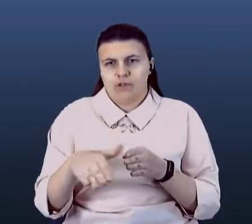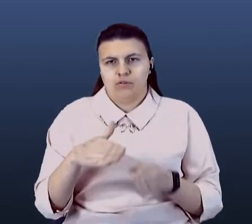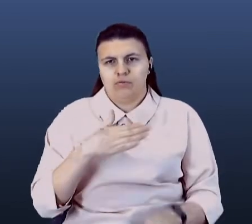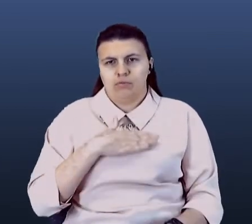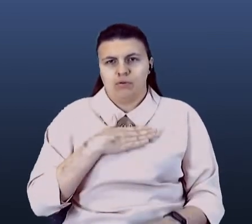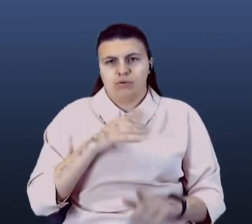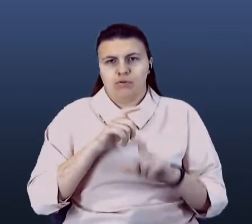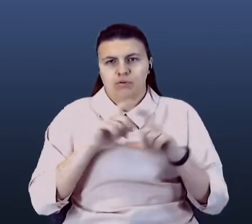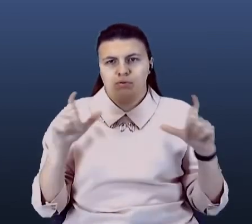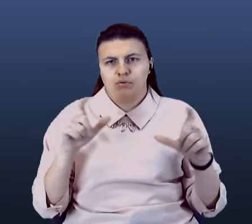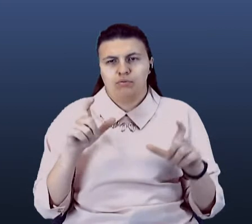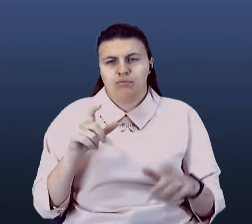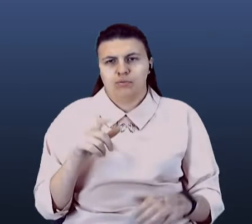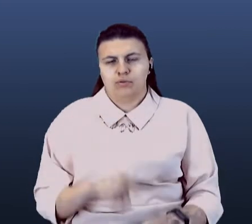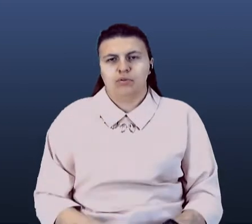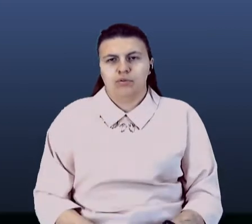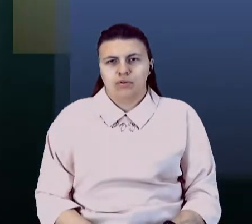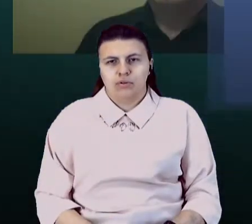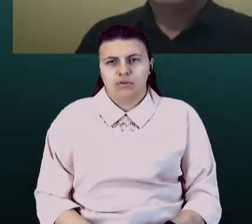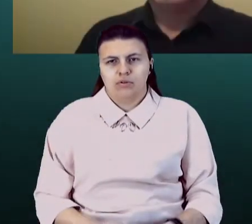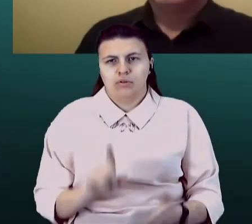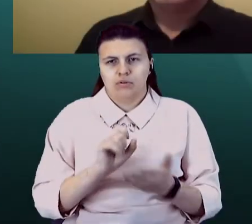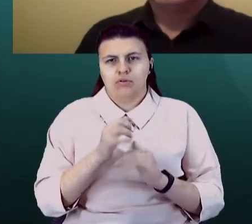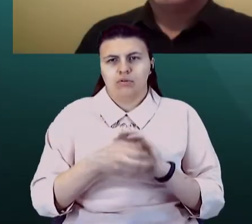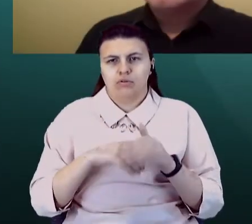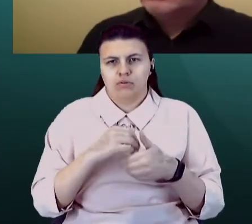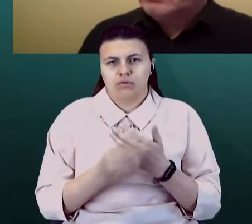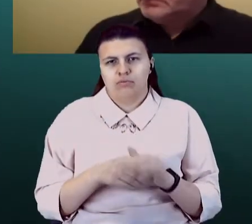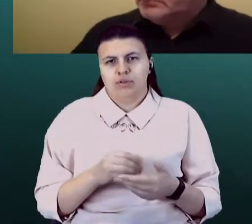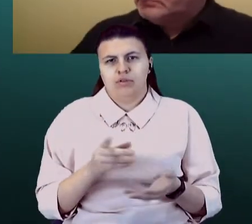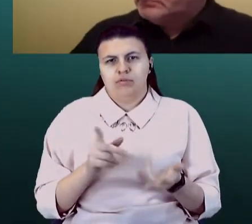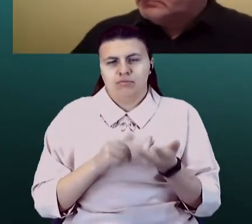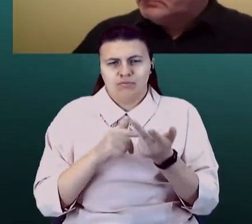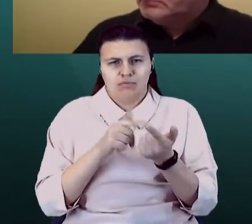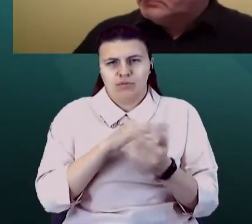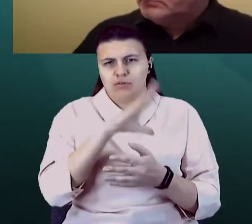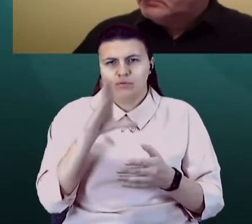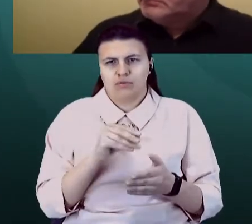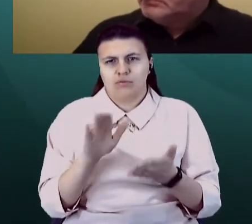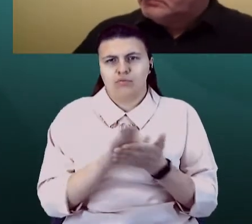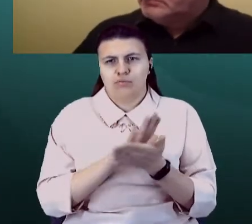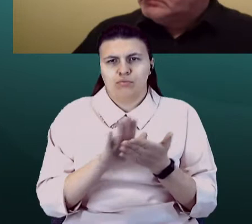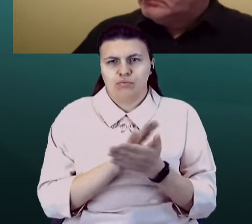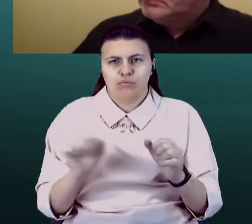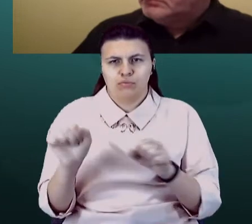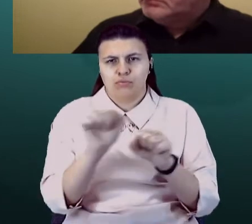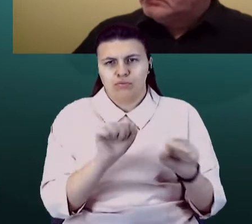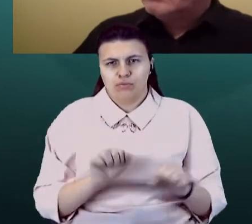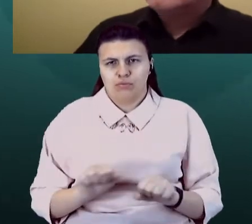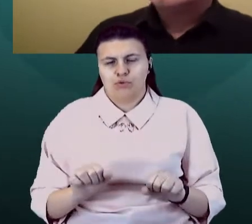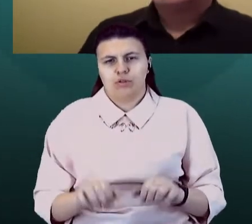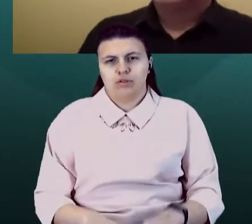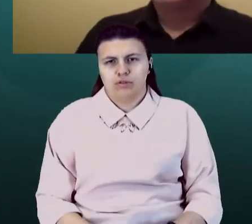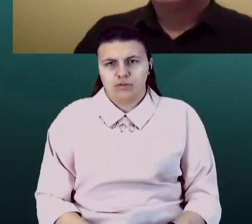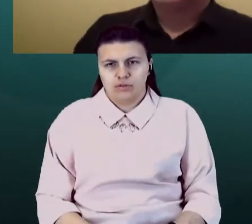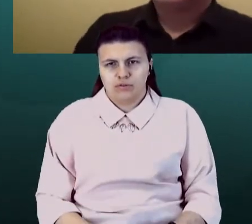створюється з антисептиком. В моєму заведенні ежедневно моється бассейне з шариками. Ви не